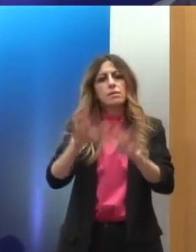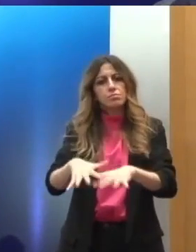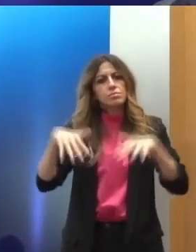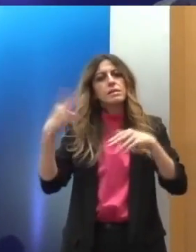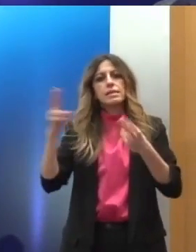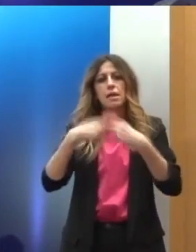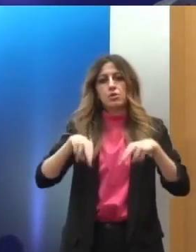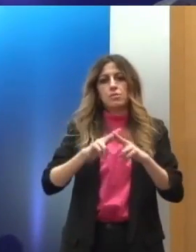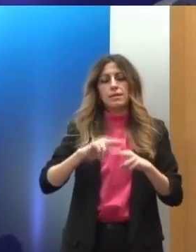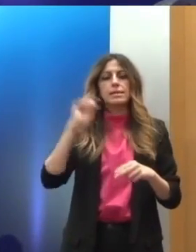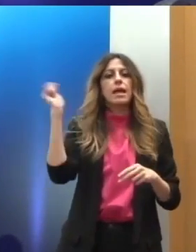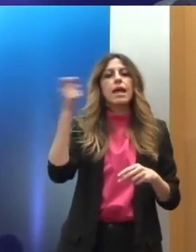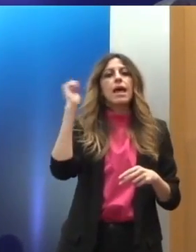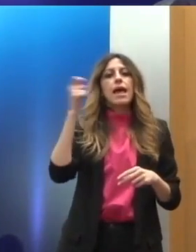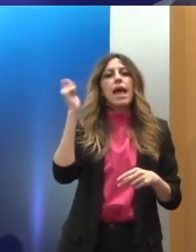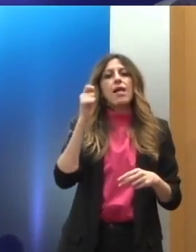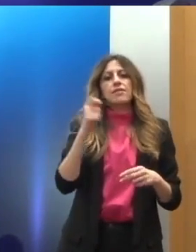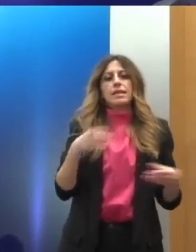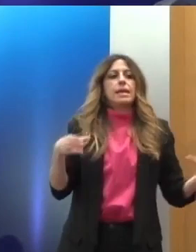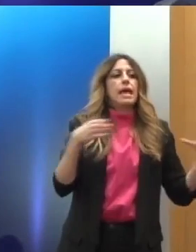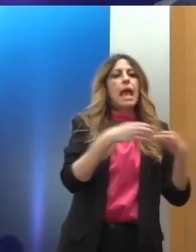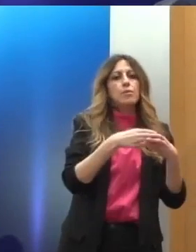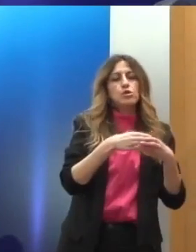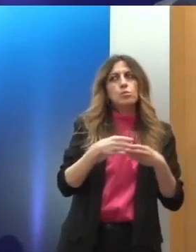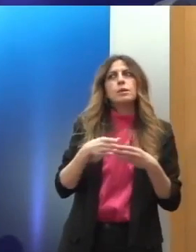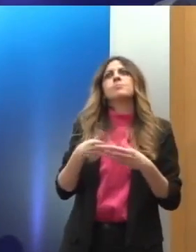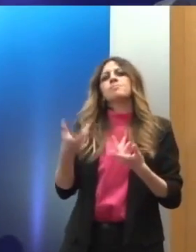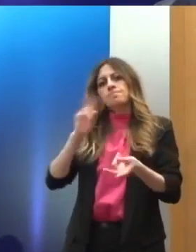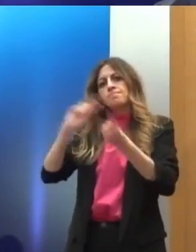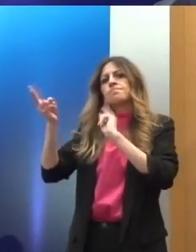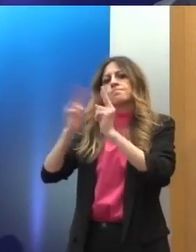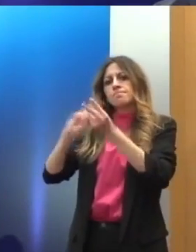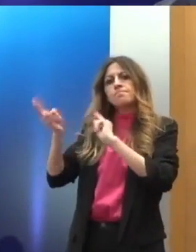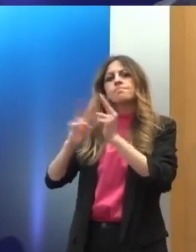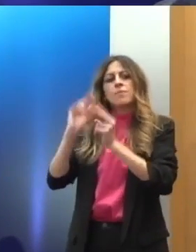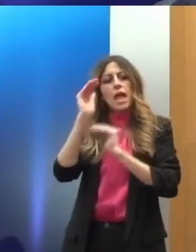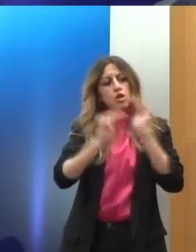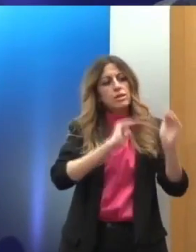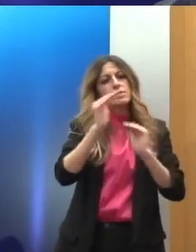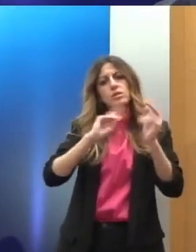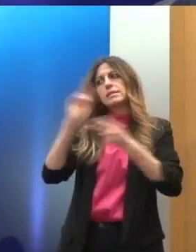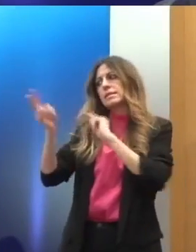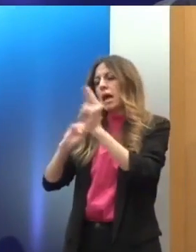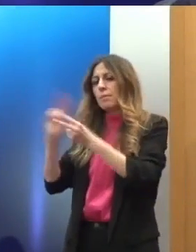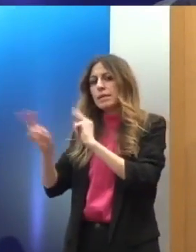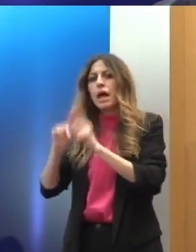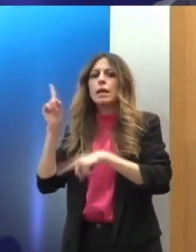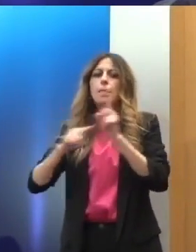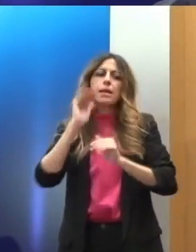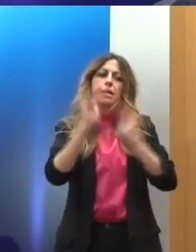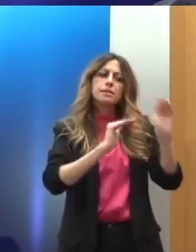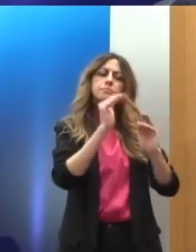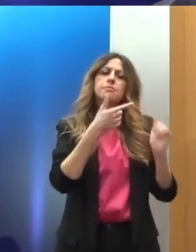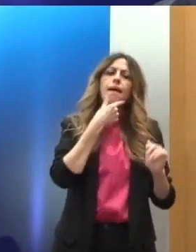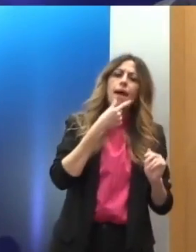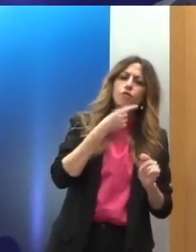Εθνική Αρχή ακούει ερωτήματα και απαντά στα ερωτήματα αυτά. Ορισμένα από αυτά τα ερωτήματα είναι λίγο πιο εύκολα, αλλά είναι λίγο πιο